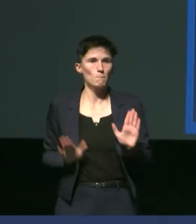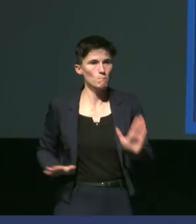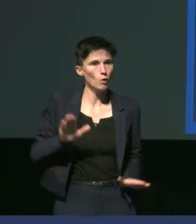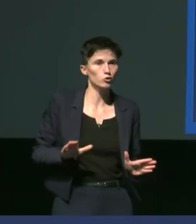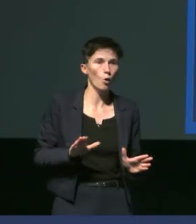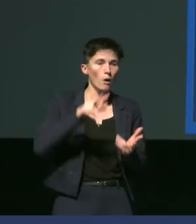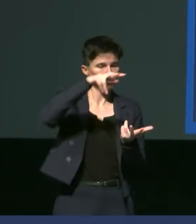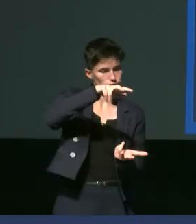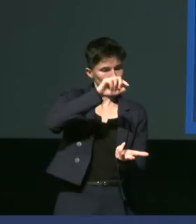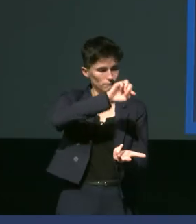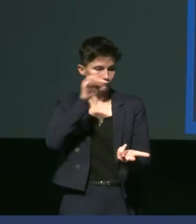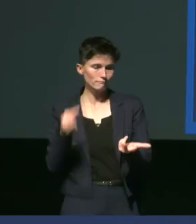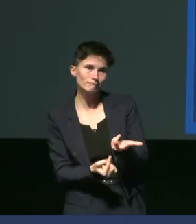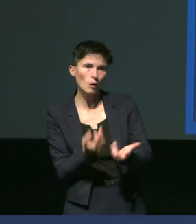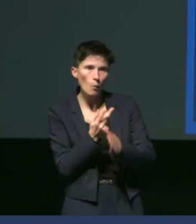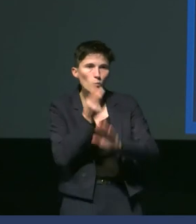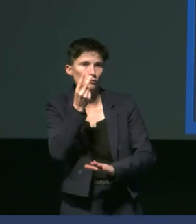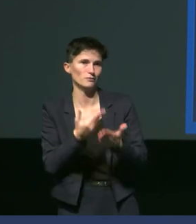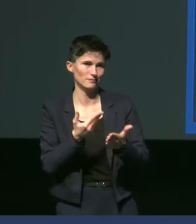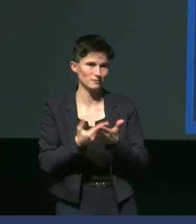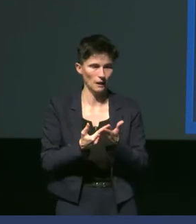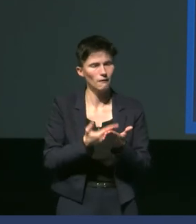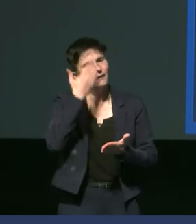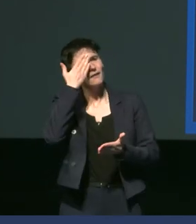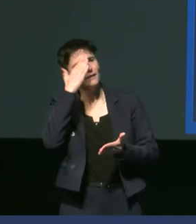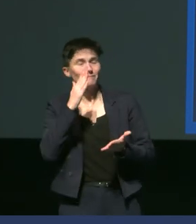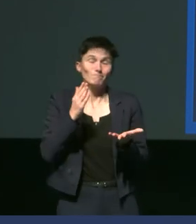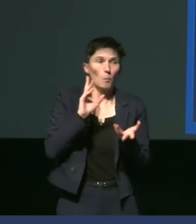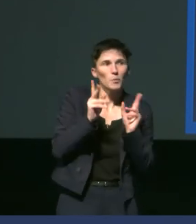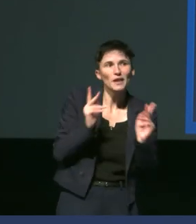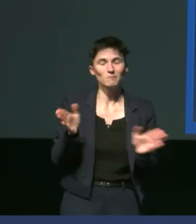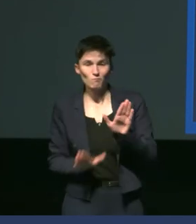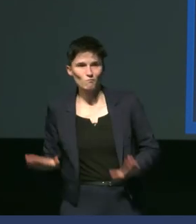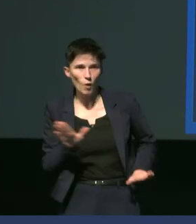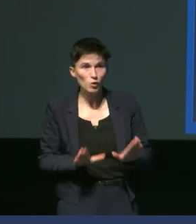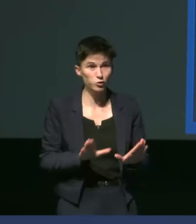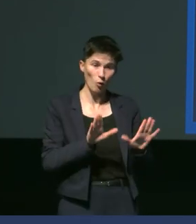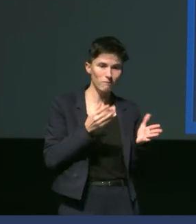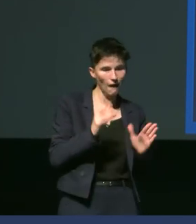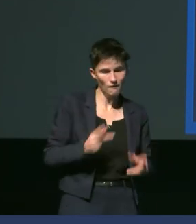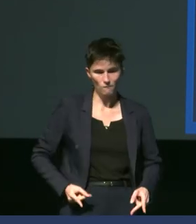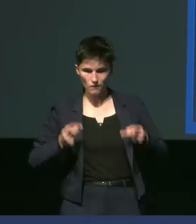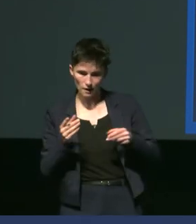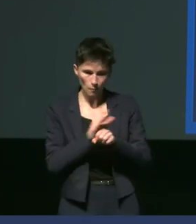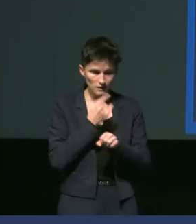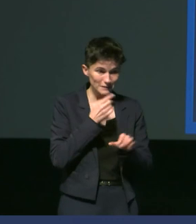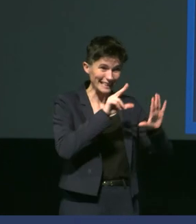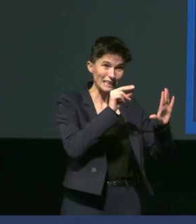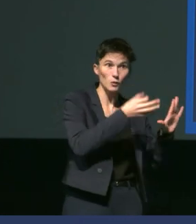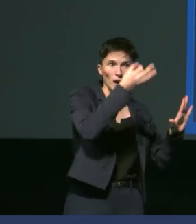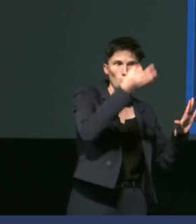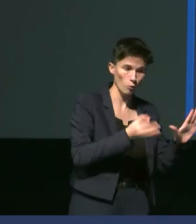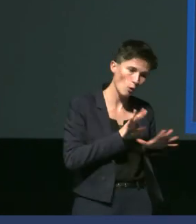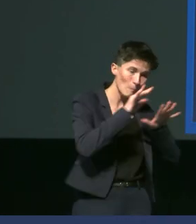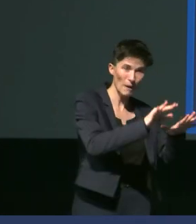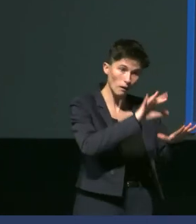je sais pas si vous le savez mais les manchots passent 80% de leur vie en mer comparativement aux 20 autres pour cent ils reviennent à